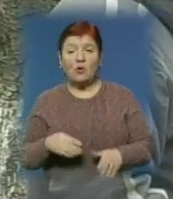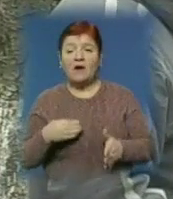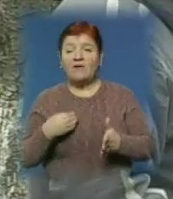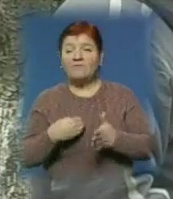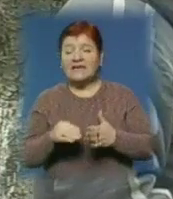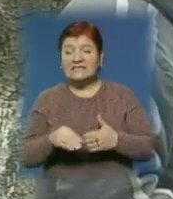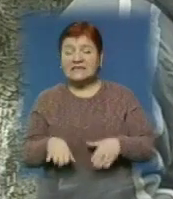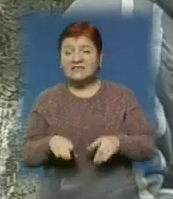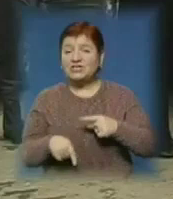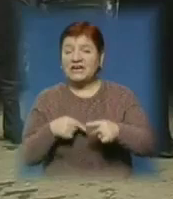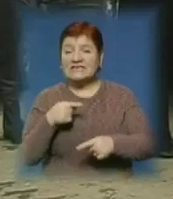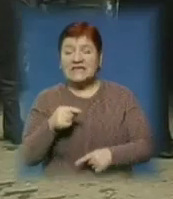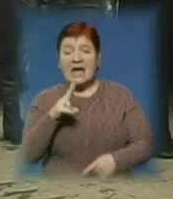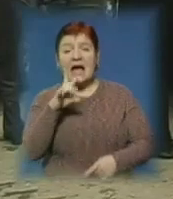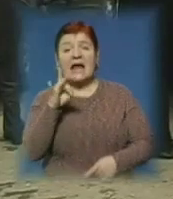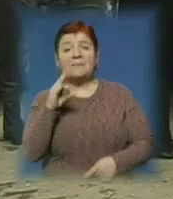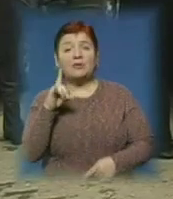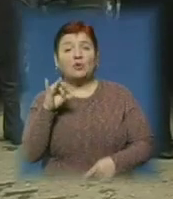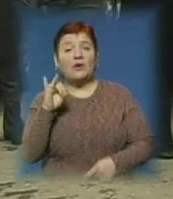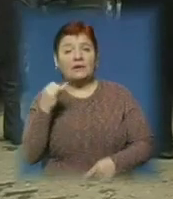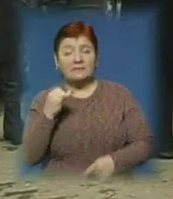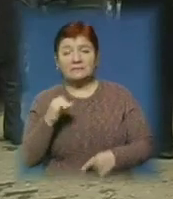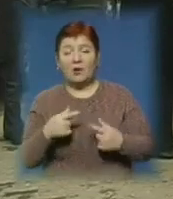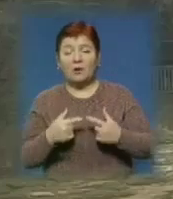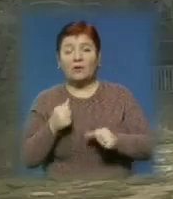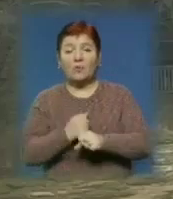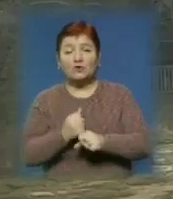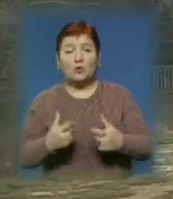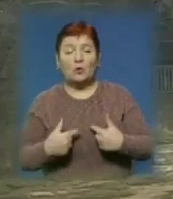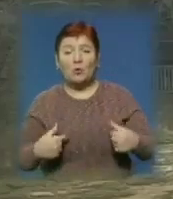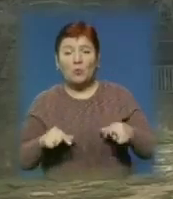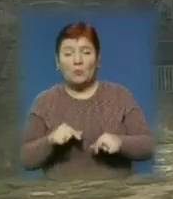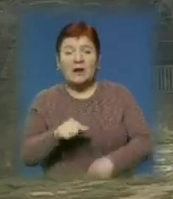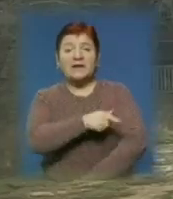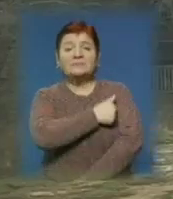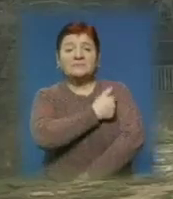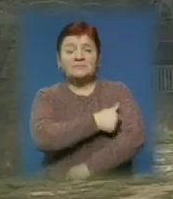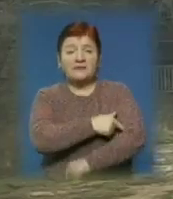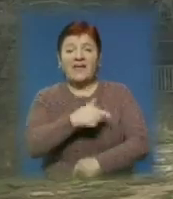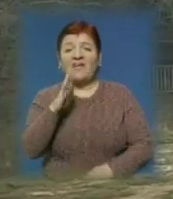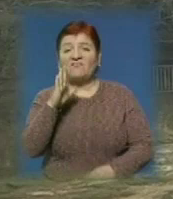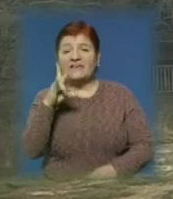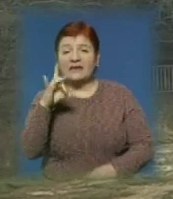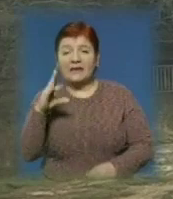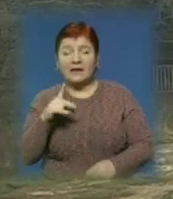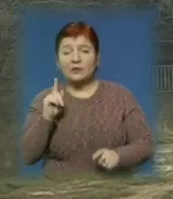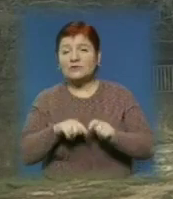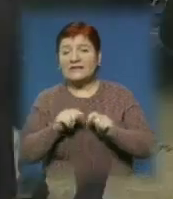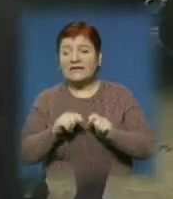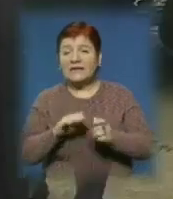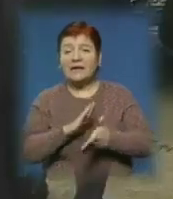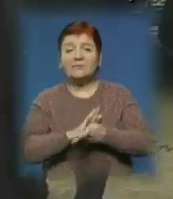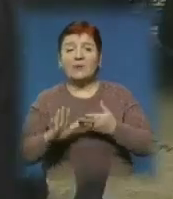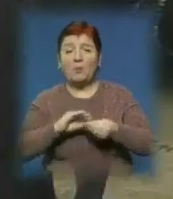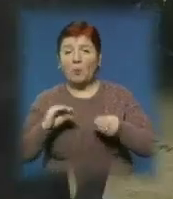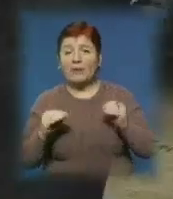виводить, відходи через крематорі створили робочу групу. Наразі екологи, санепідемологи та ветеринари намагалися дослідити екологічну